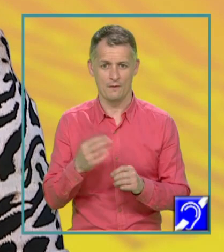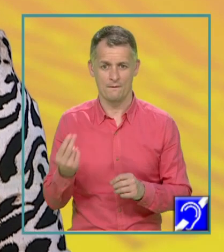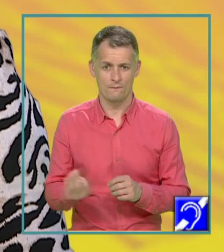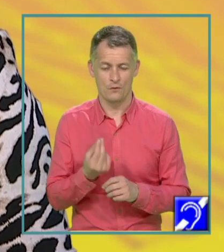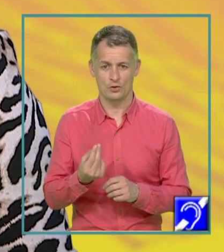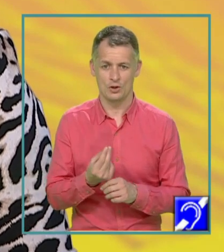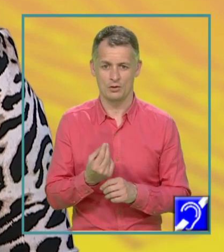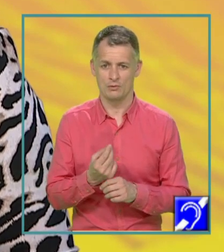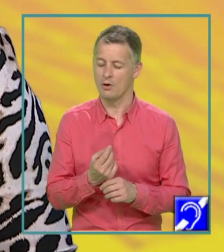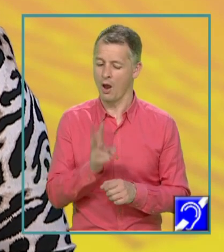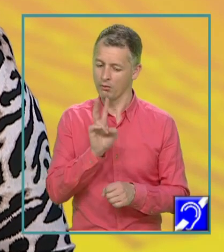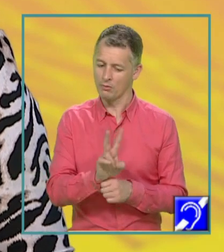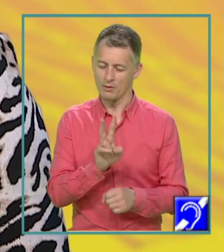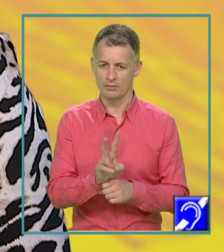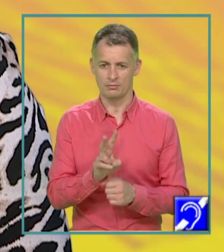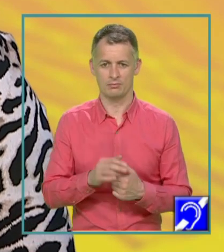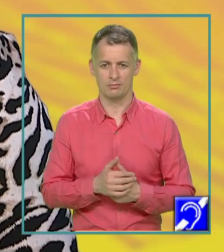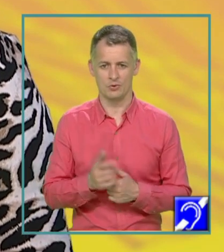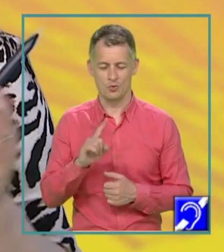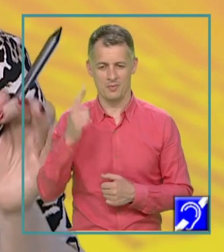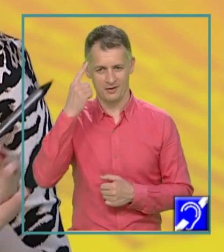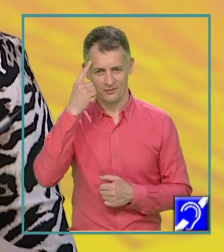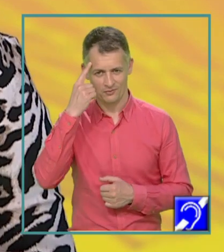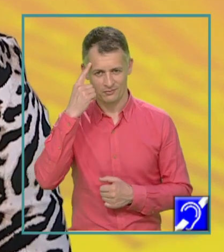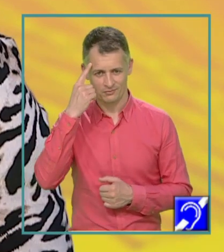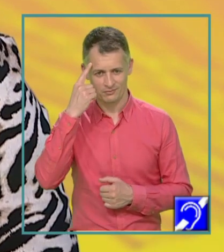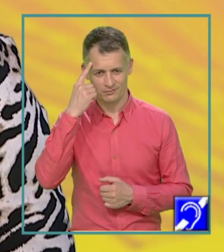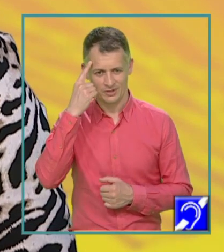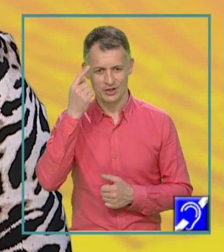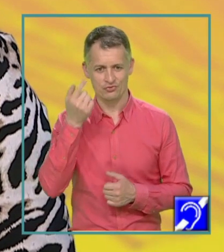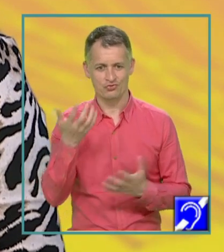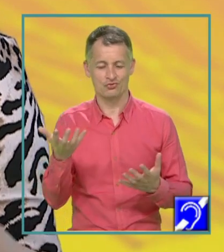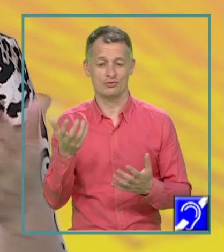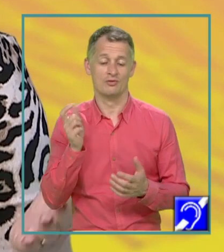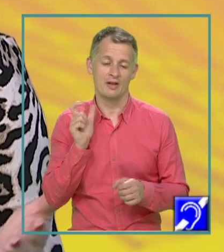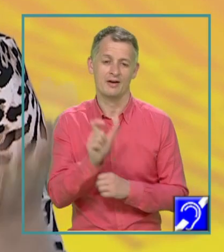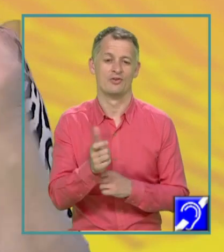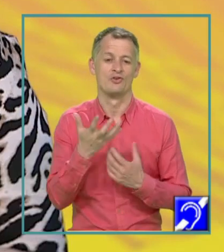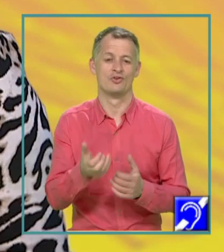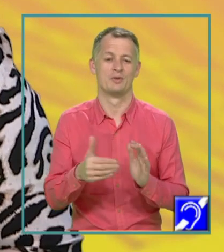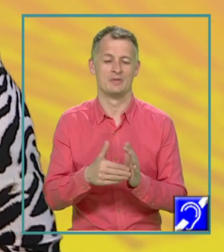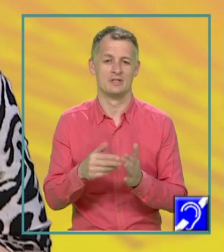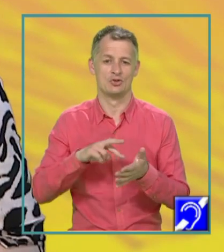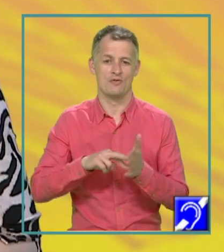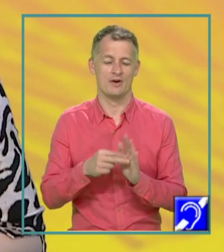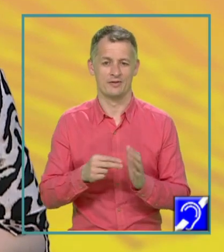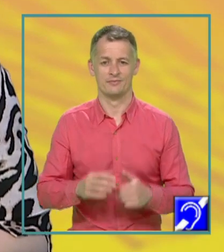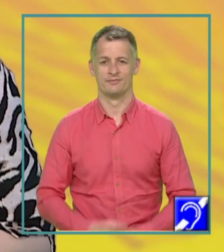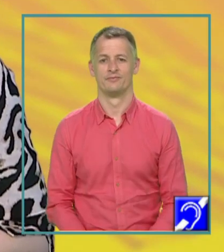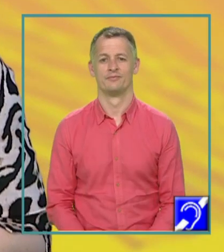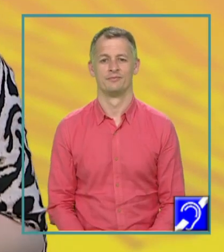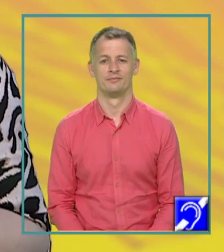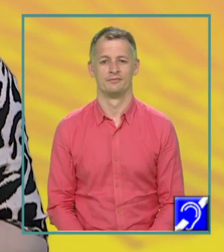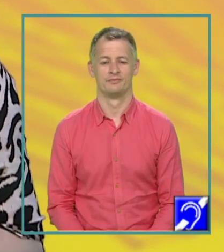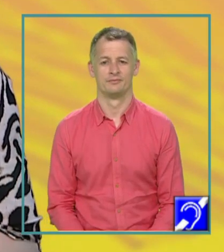concentrat să nu mă gândesc la nimic decât la ceea ce am de rezolvat deci sfaturi pentru voi ar fi acestea